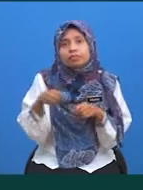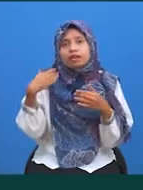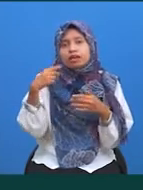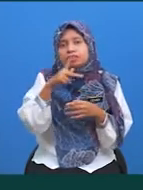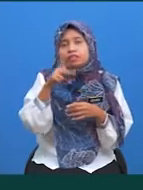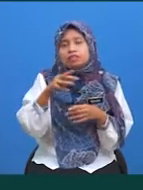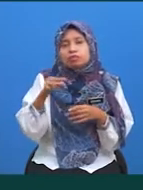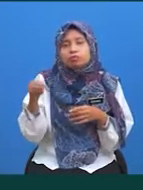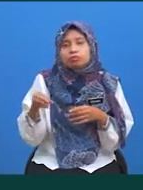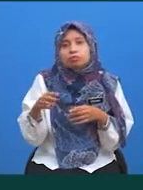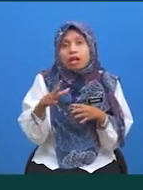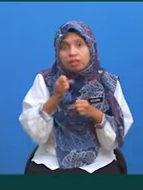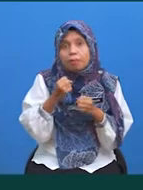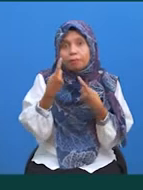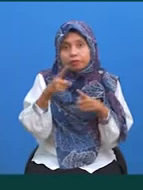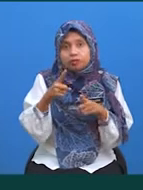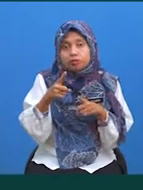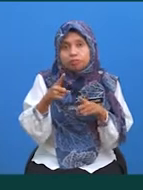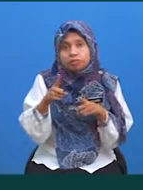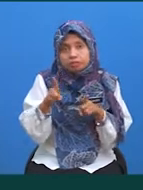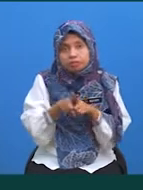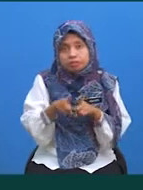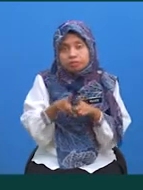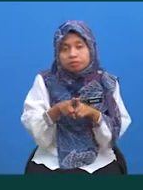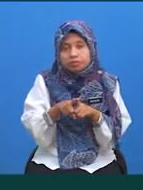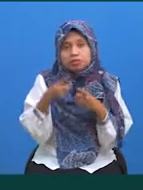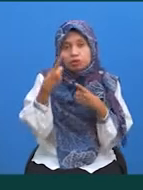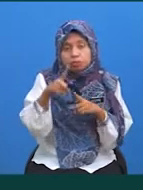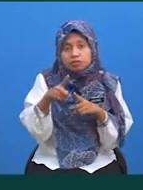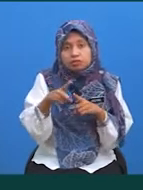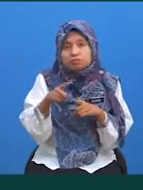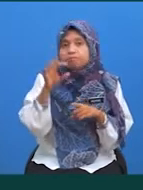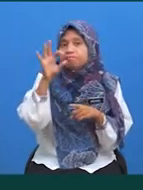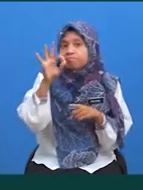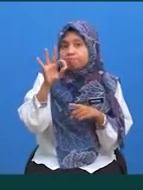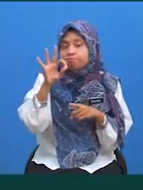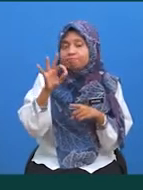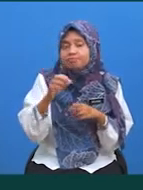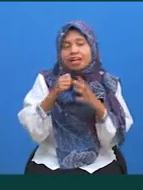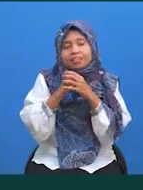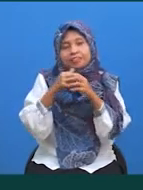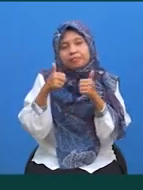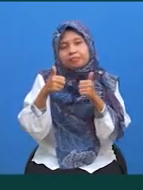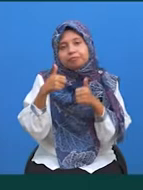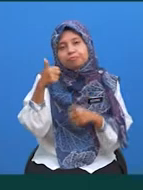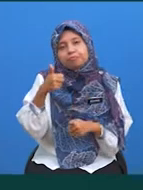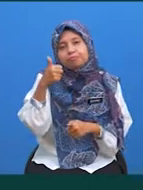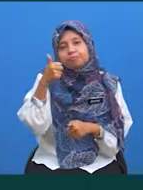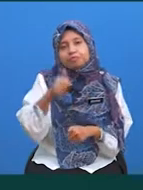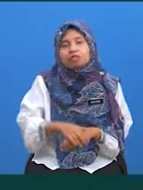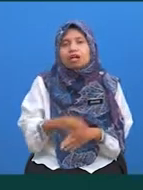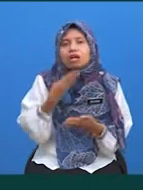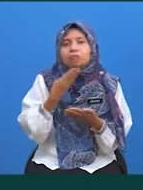-murid dapat jawapan seperti ini? Jawapannya ialah 9 Tahniah Bagus